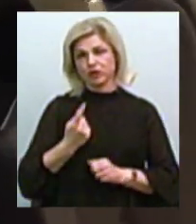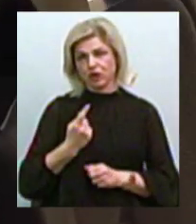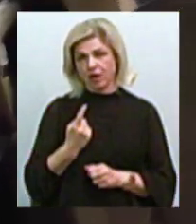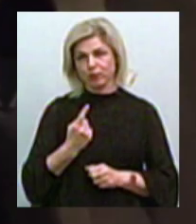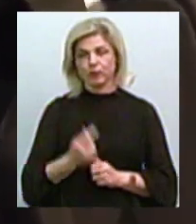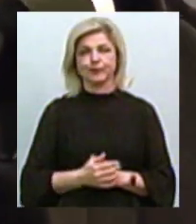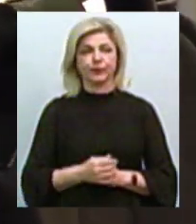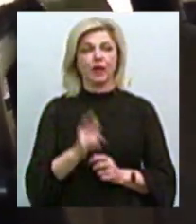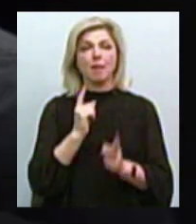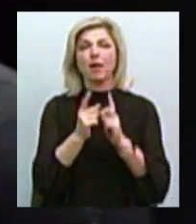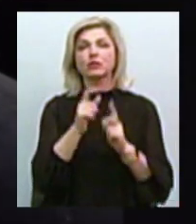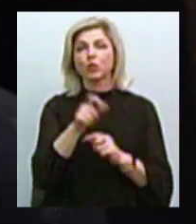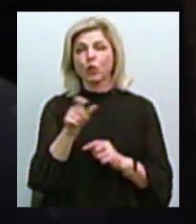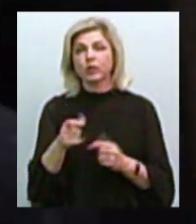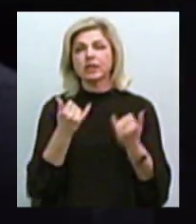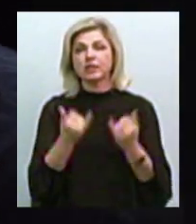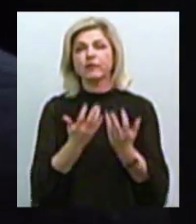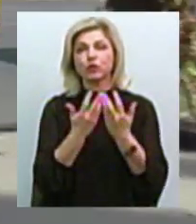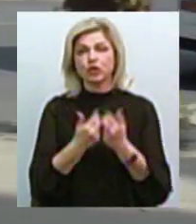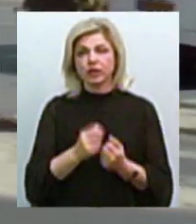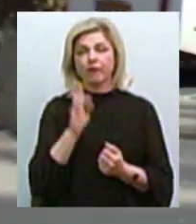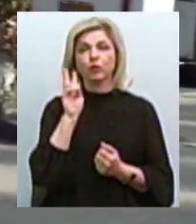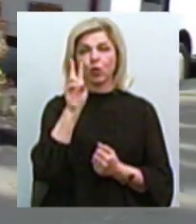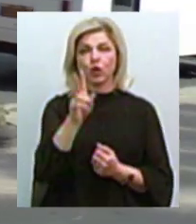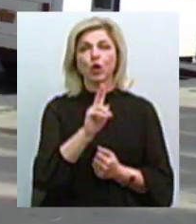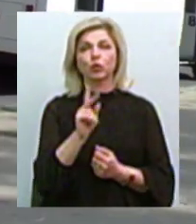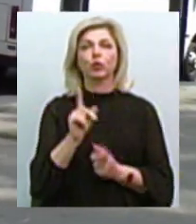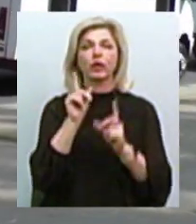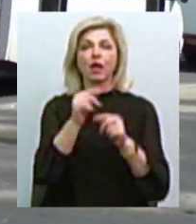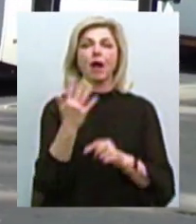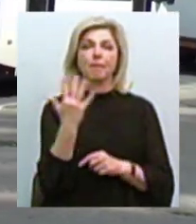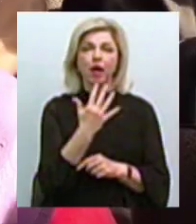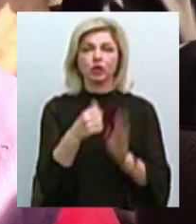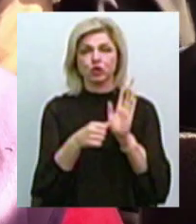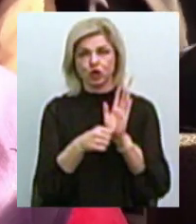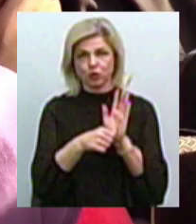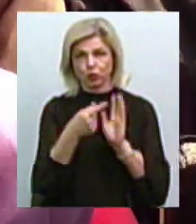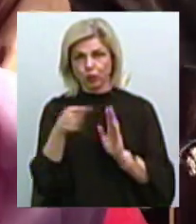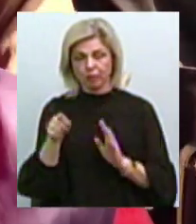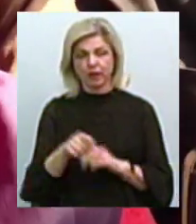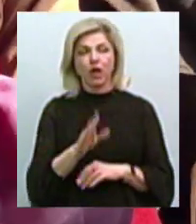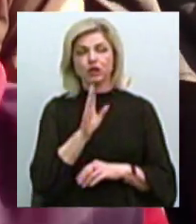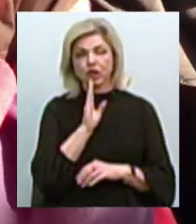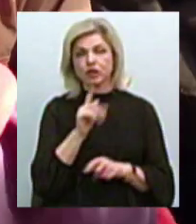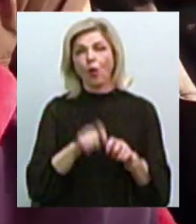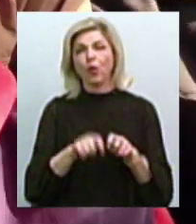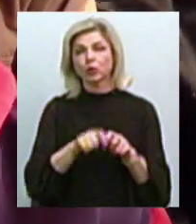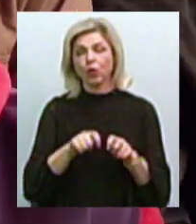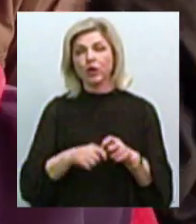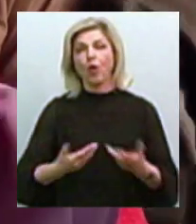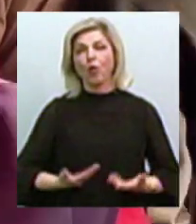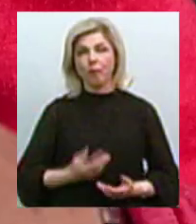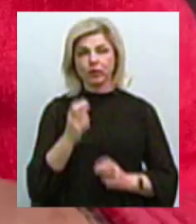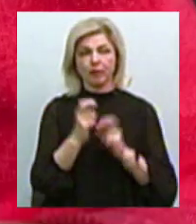Пасажиропотік сьогодні підраховують у тролейбусах, які курсують п'ятим та другим маршрутами. Валентина Проценко, контролерка комунального